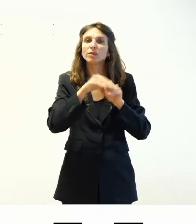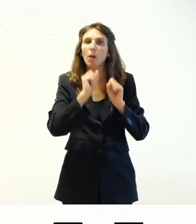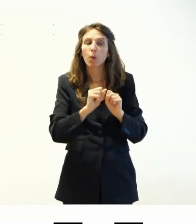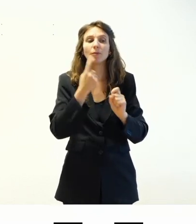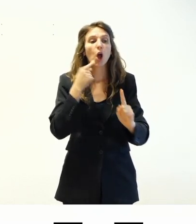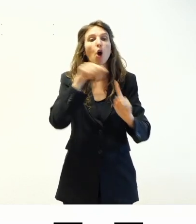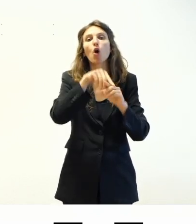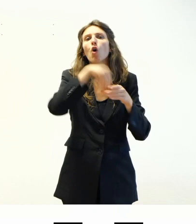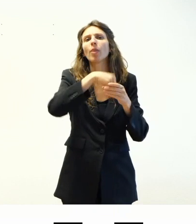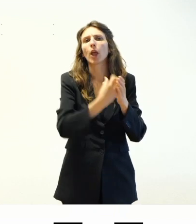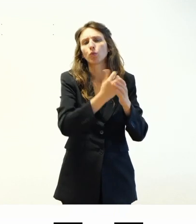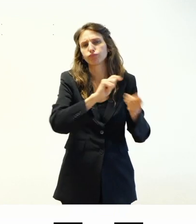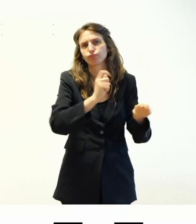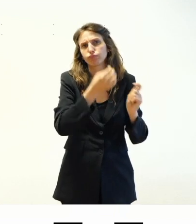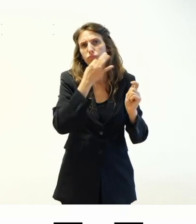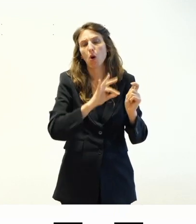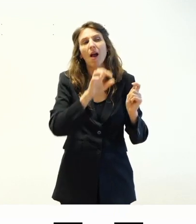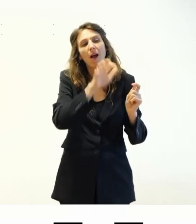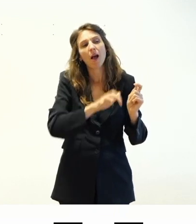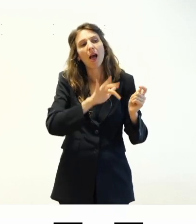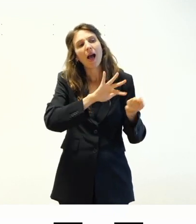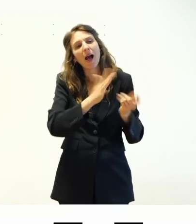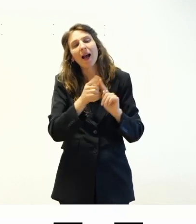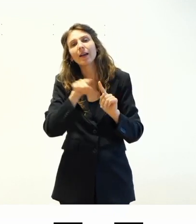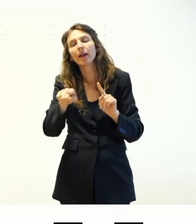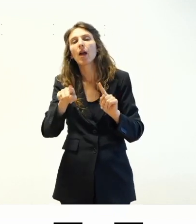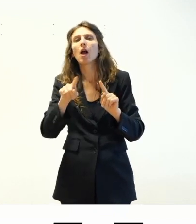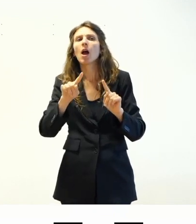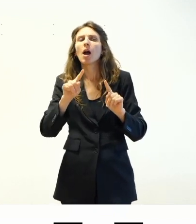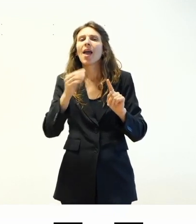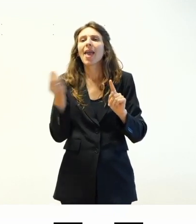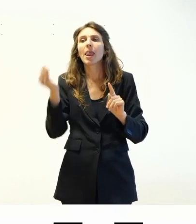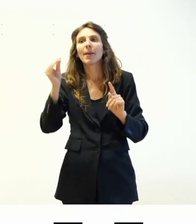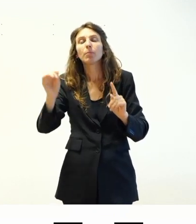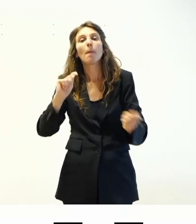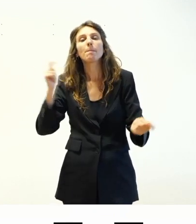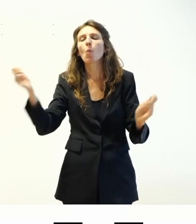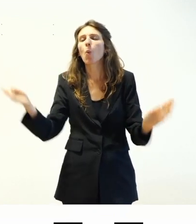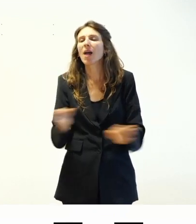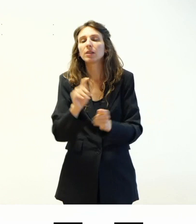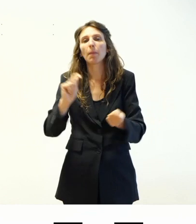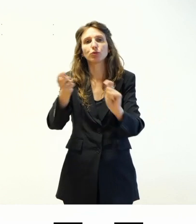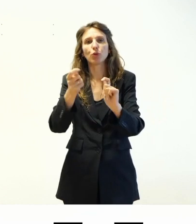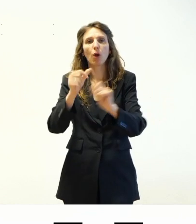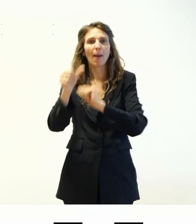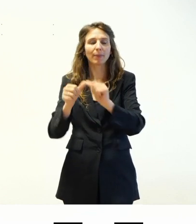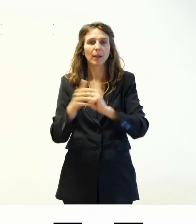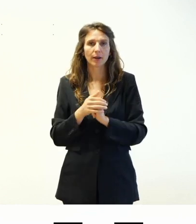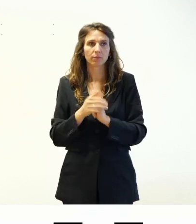contenuti del sito ma per andare a modificare qualsiasi altro elemento all'interno del sito